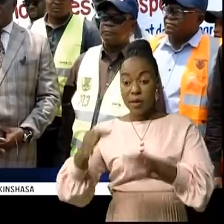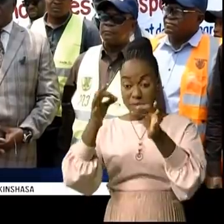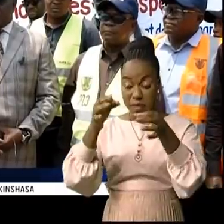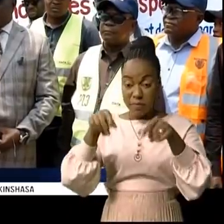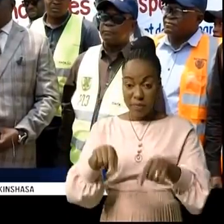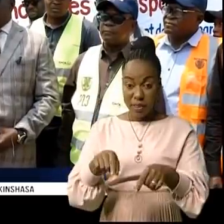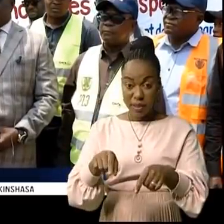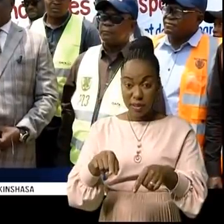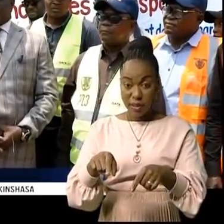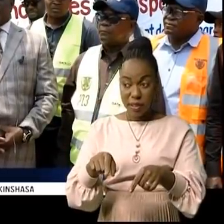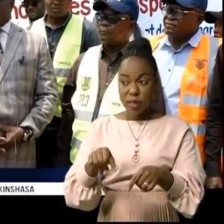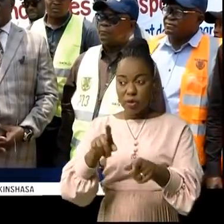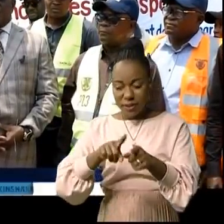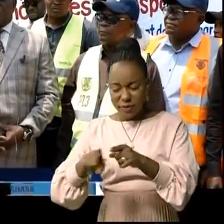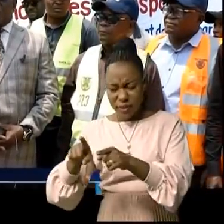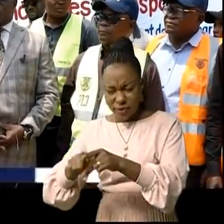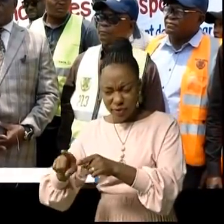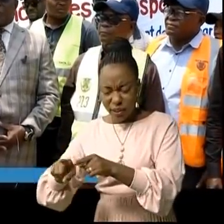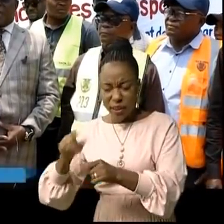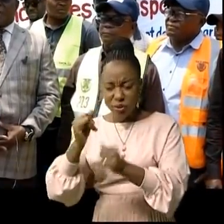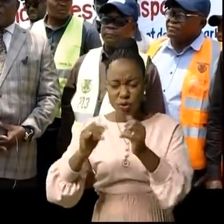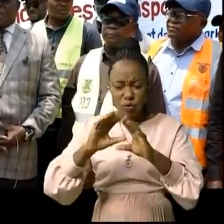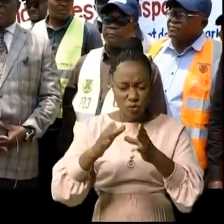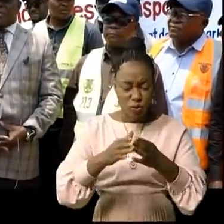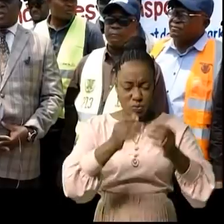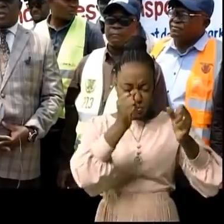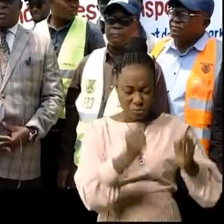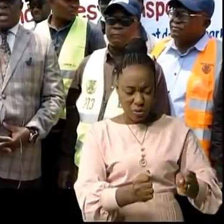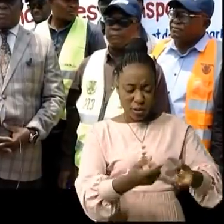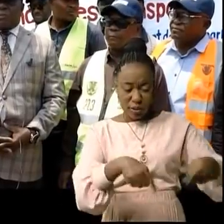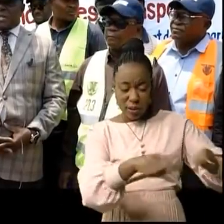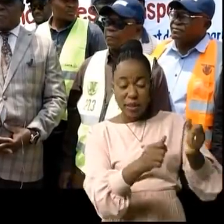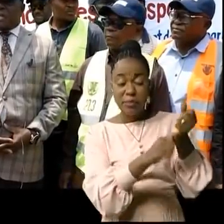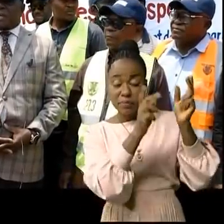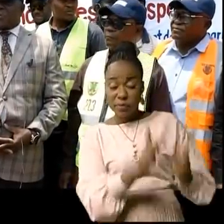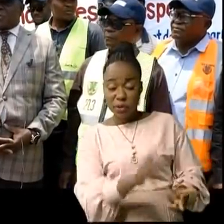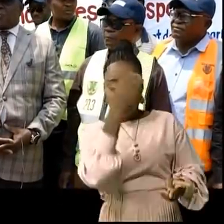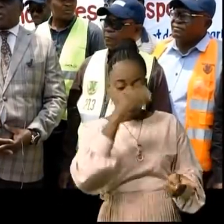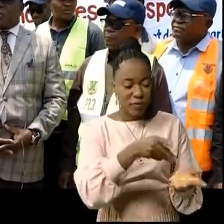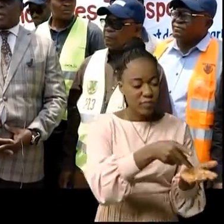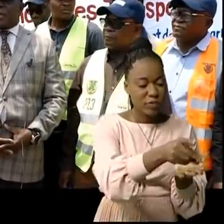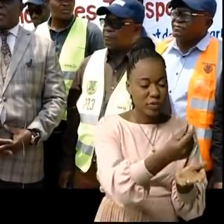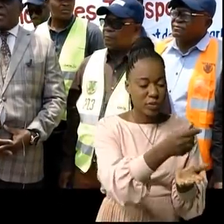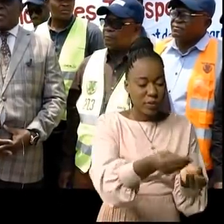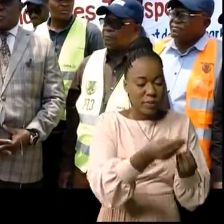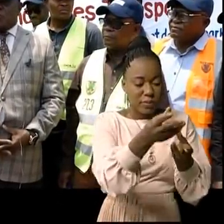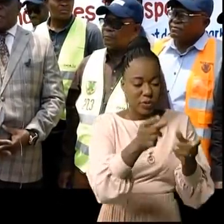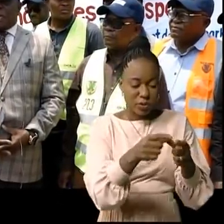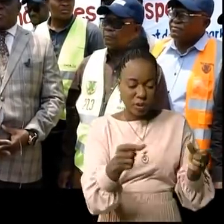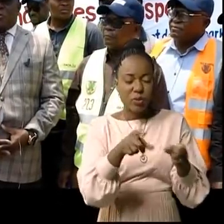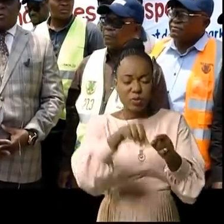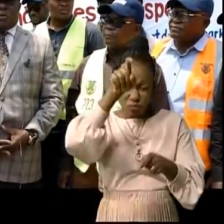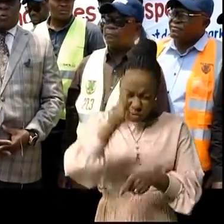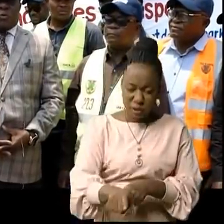Ce sont les catégories de parkings, au moins tous ces parkings, on va mettre les agents qui seront là pour percevoir la taxe de stationnement dans le parking. C'est une